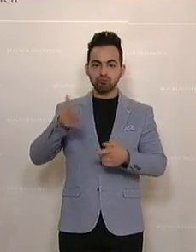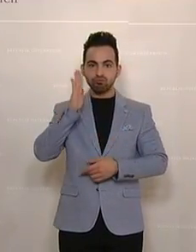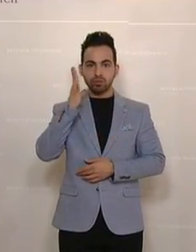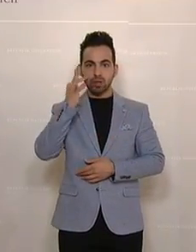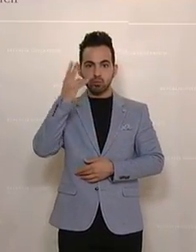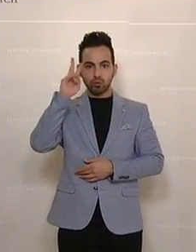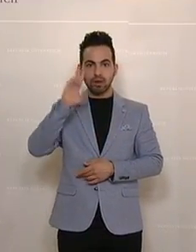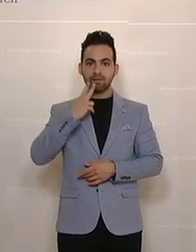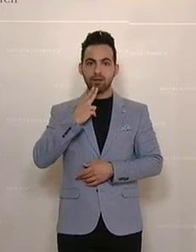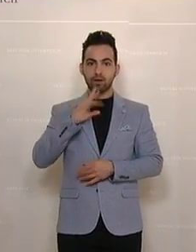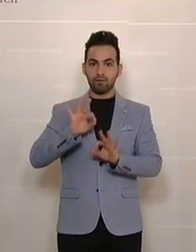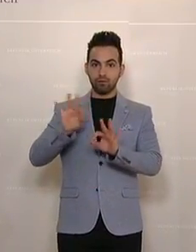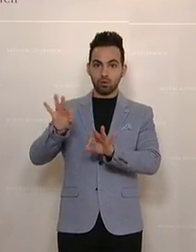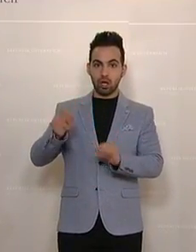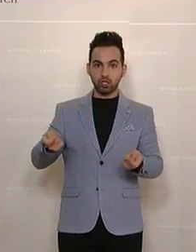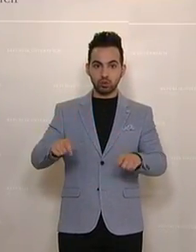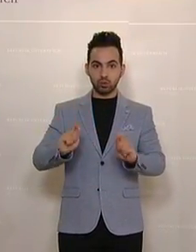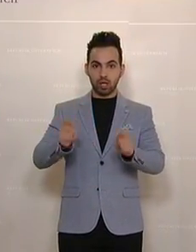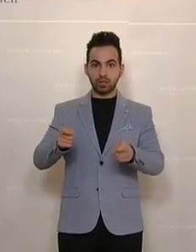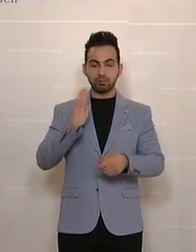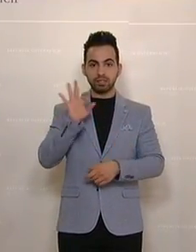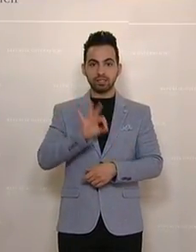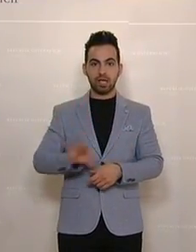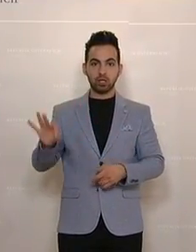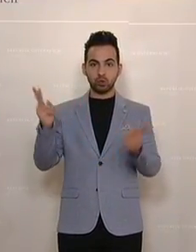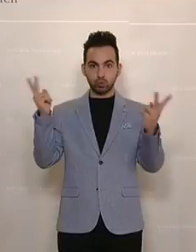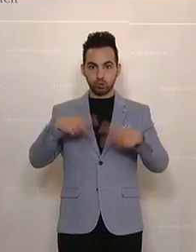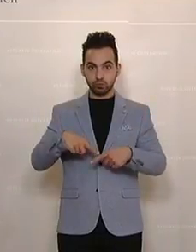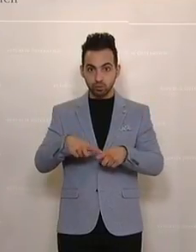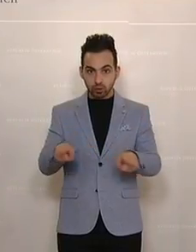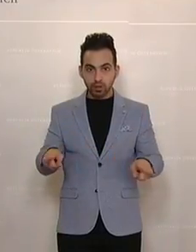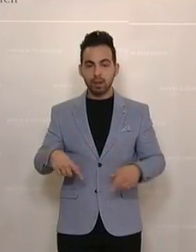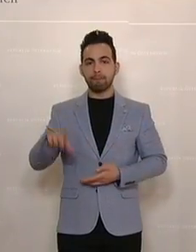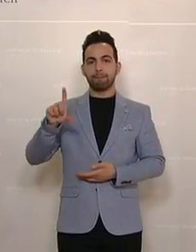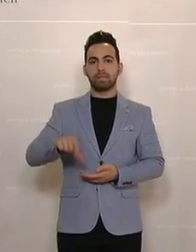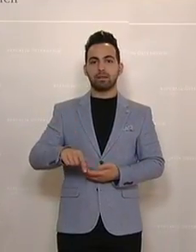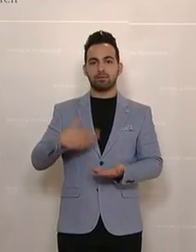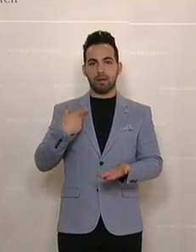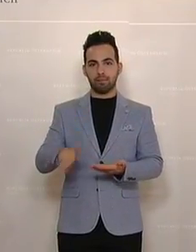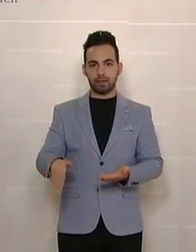gegen den Klimawandel etc. Das Zeichen der Zustimmung. Das ist die Minderheit der Antrag ist abgelehnt.